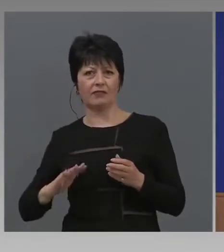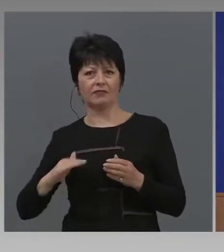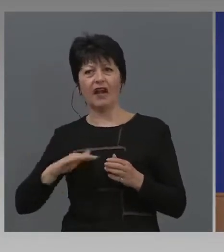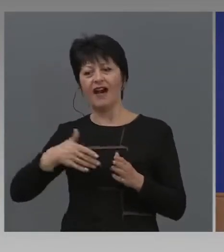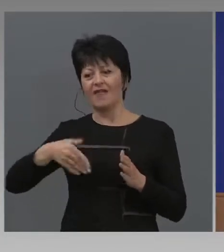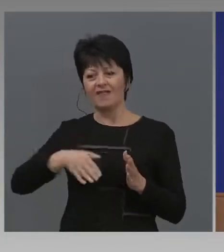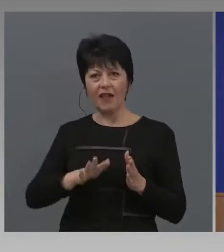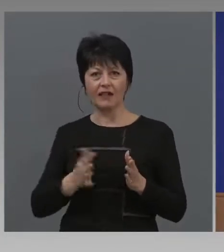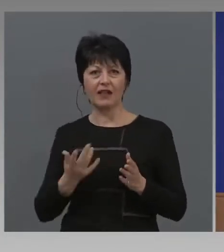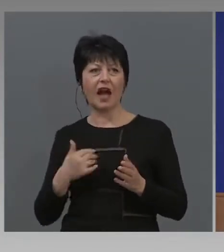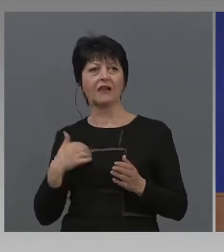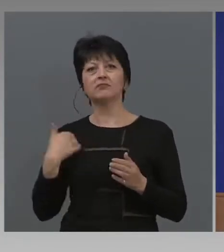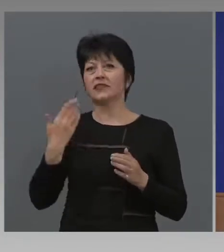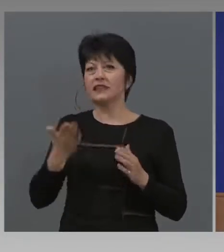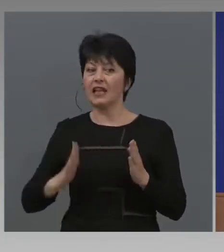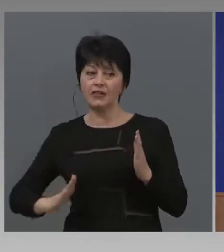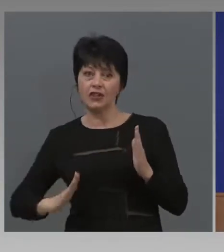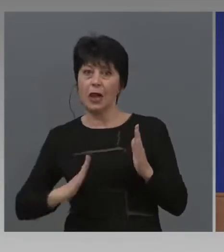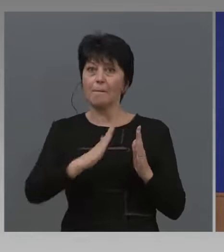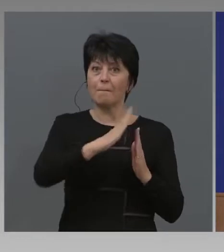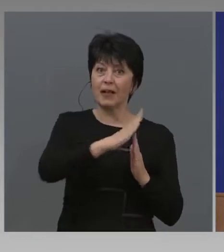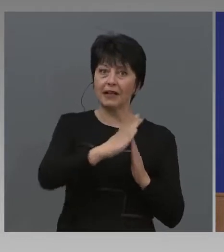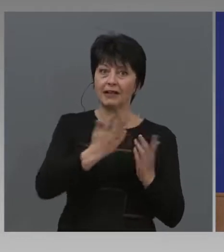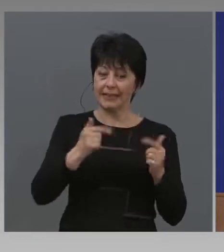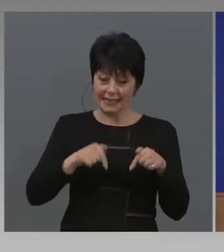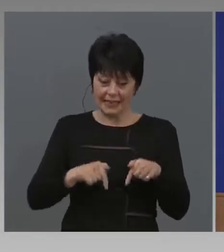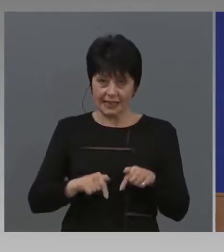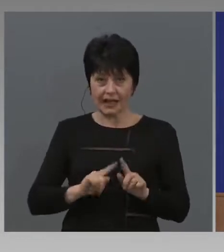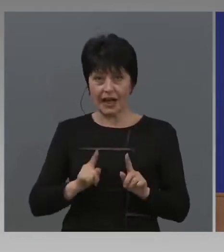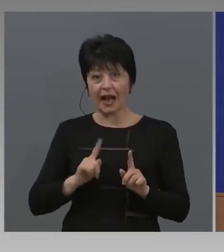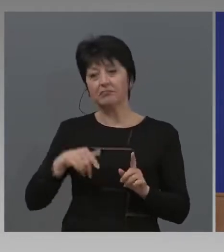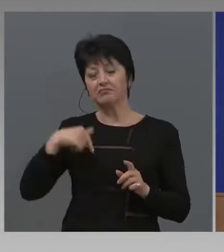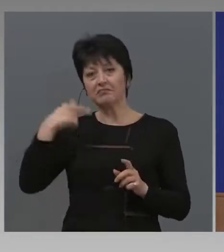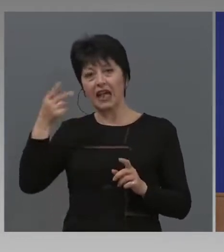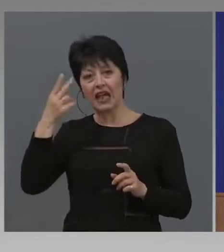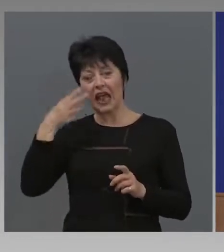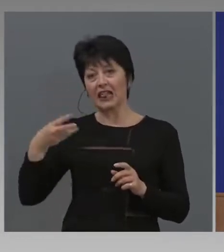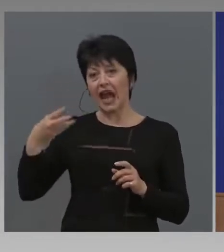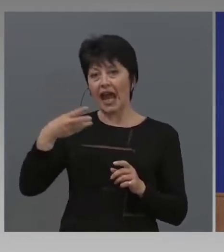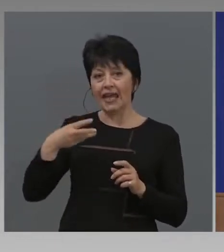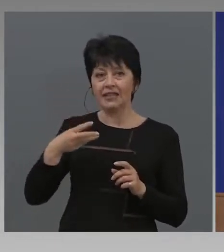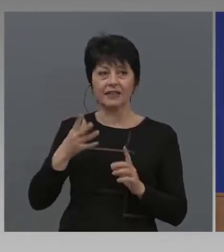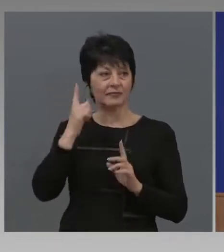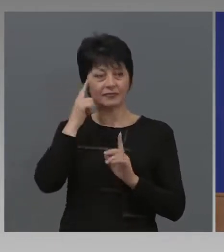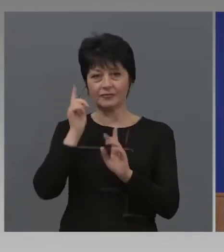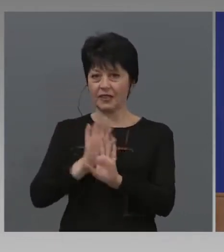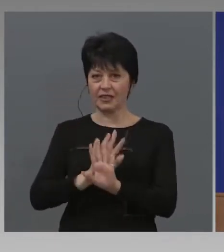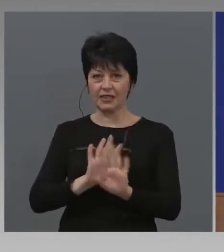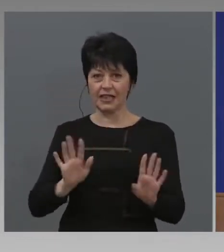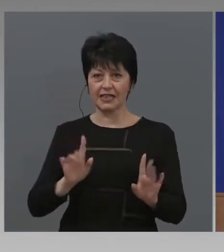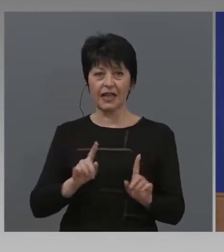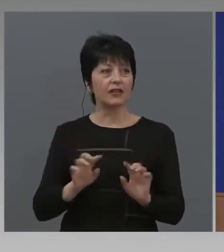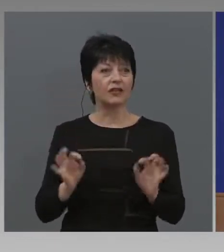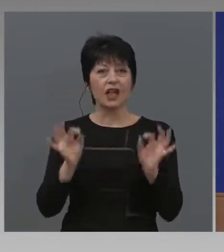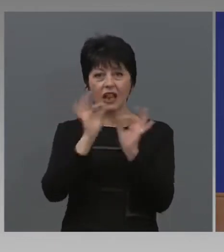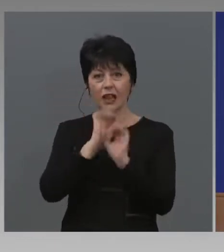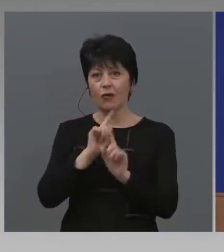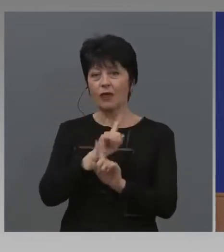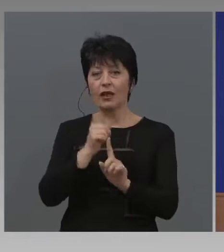по-късно, дали на есен, никой не може да каже, защото, повтарям, никой не е опознал този вирус. И